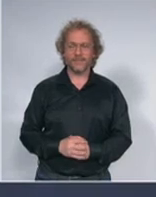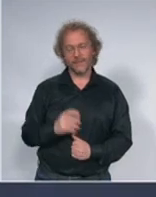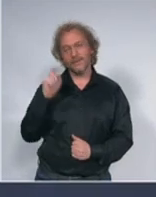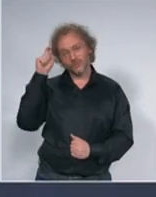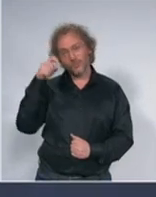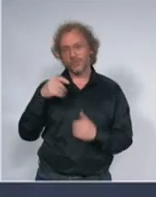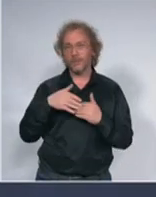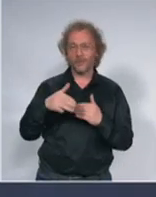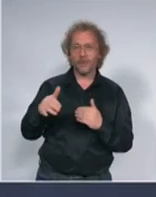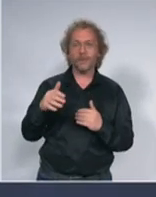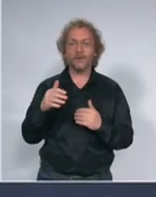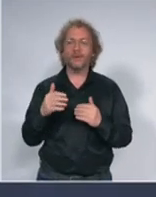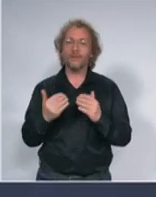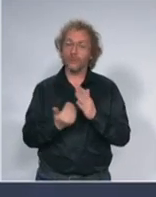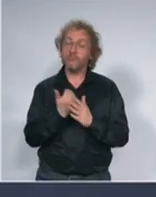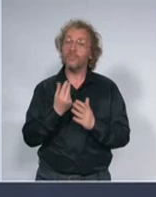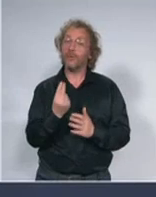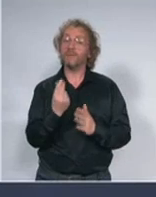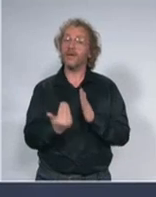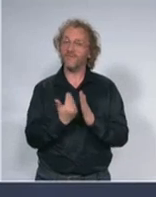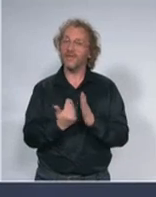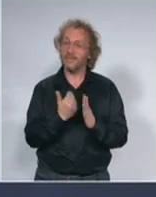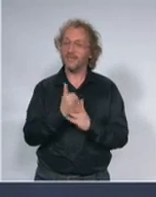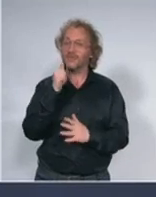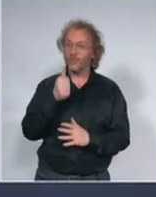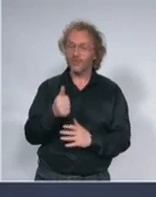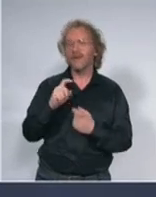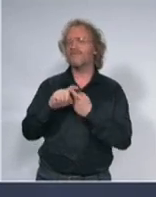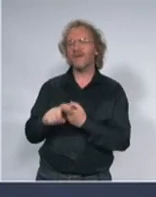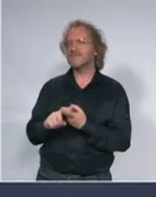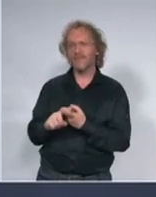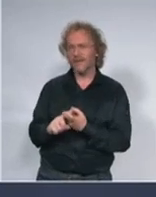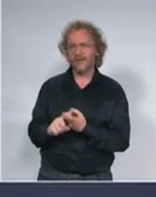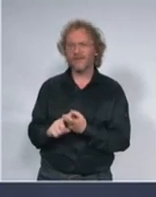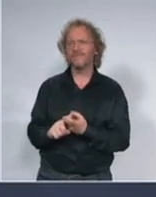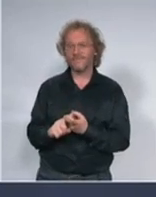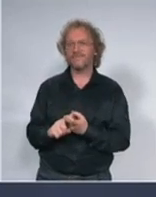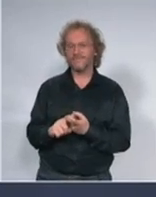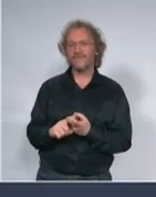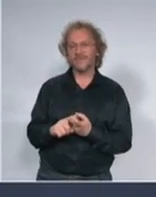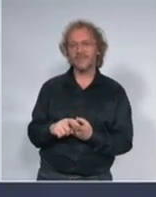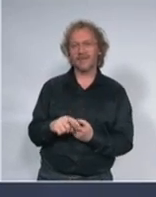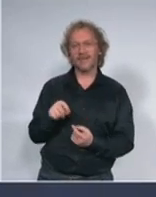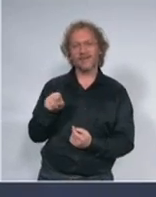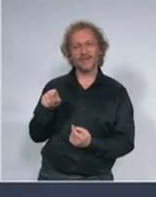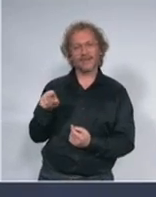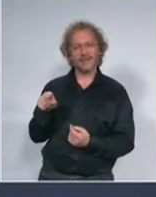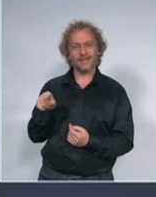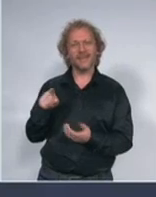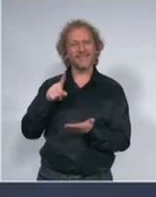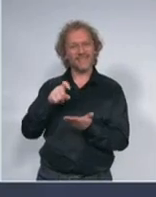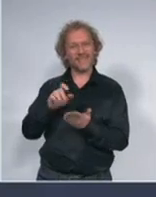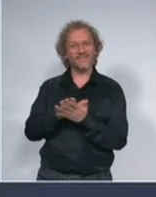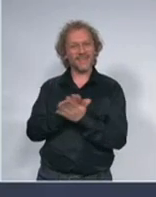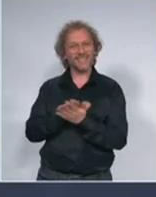vezi sa dostupnošću sredstava za dezinfekciju mislim da smo tu